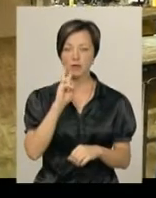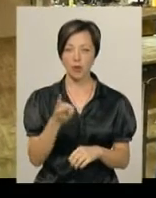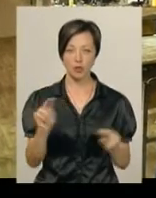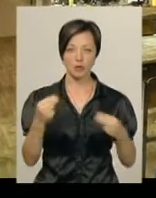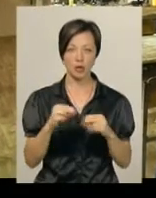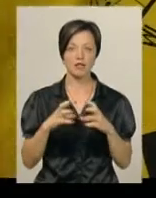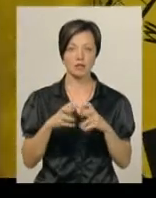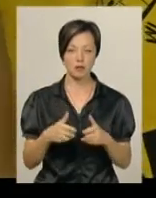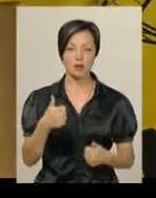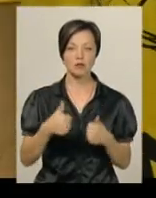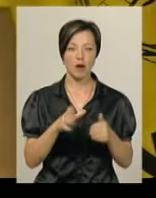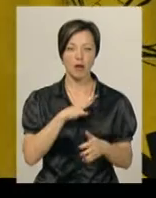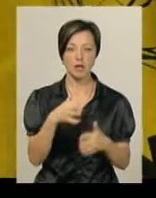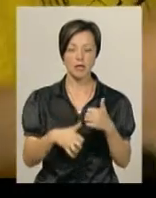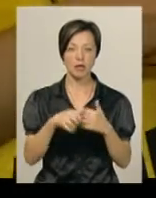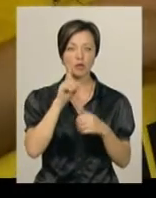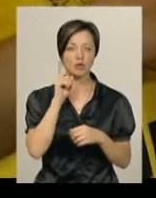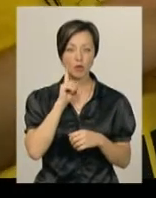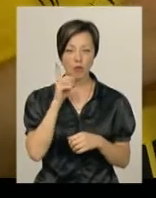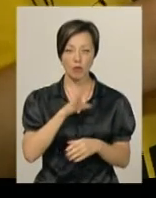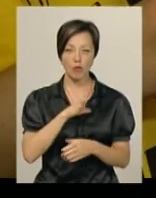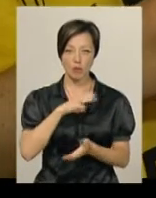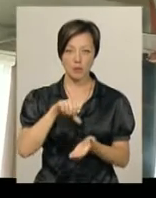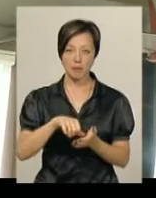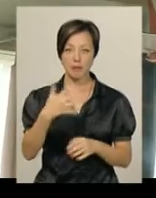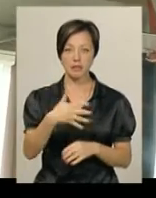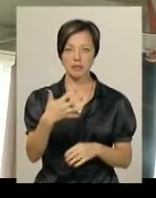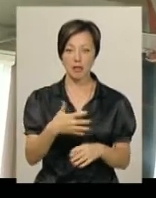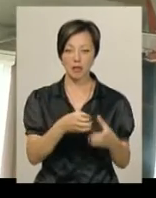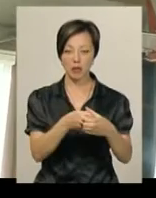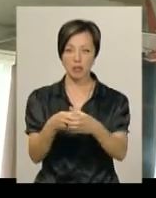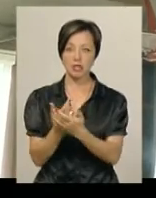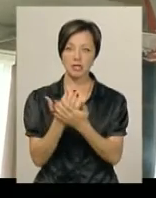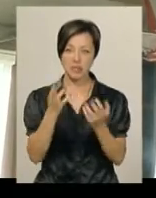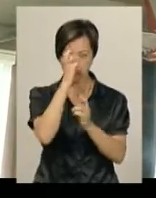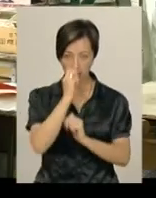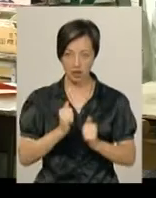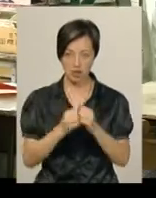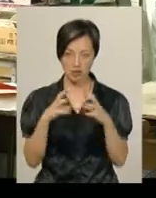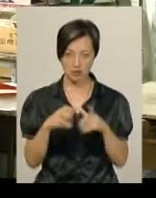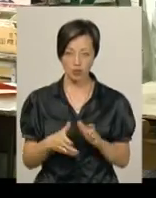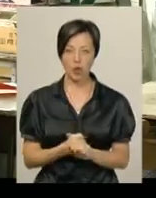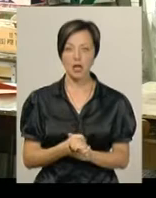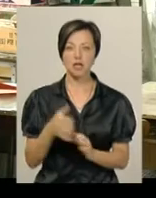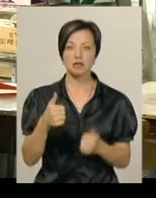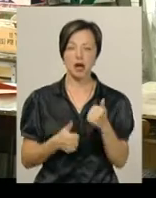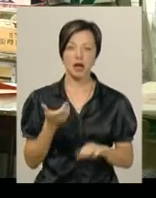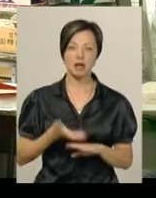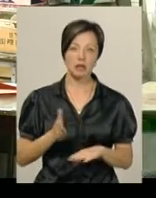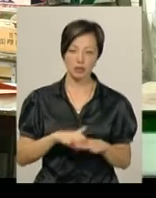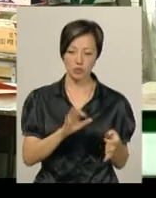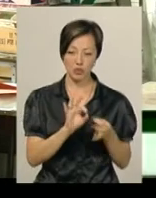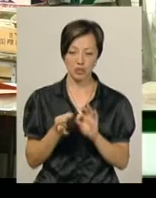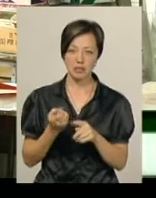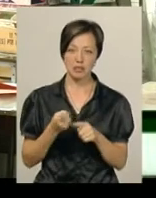чемпіонаті світу вони змагалися серед юніорів, де було представлено 50 екіпажів з різних країн світу. Змагання були дійсно складні, адже